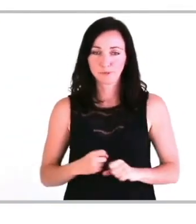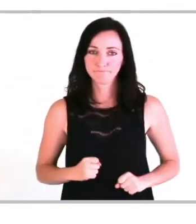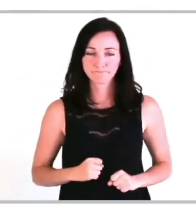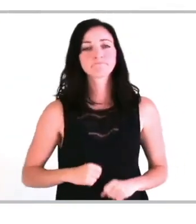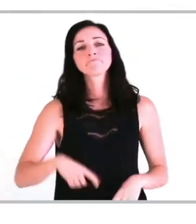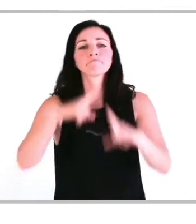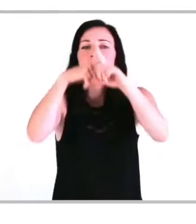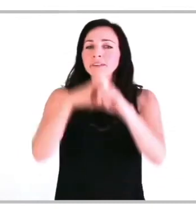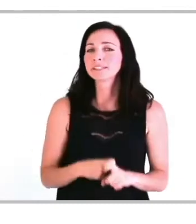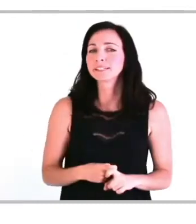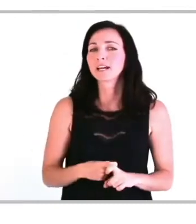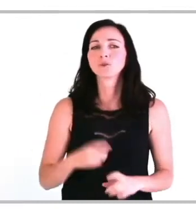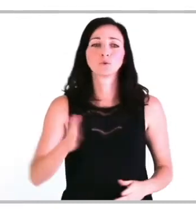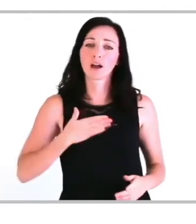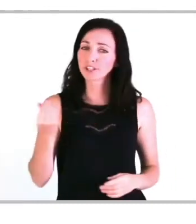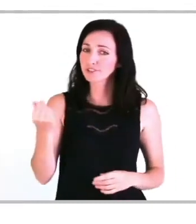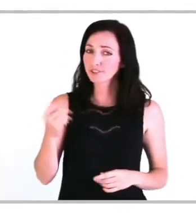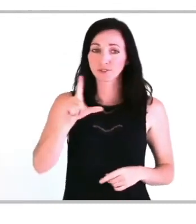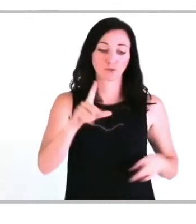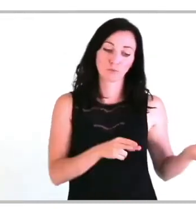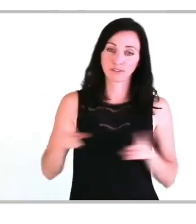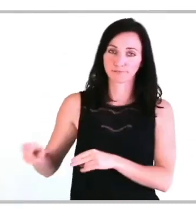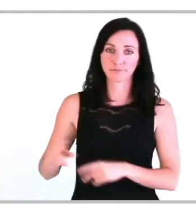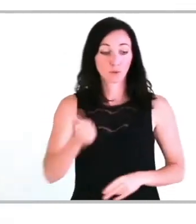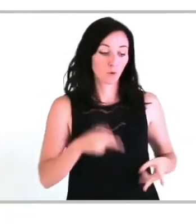nombreux accords agréés prévoient ce type d'engagement.